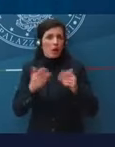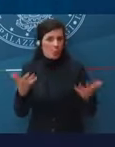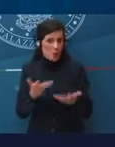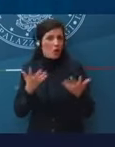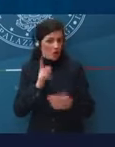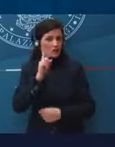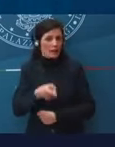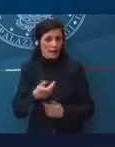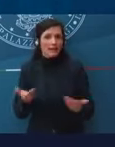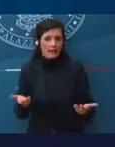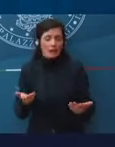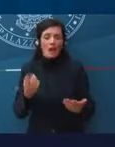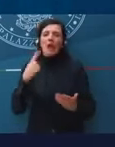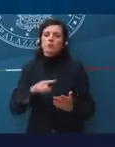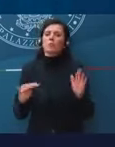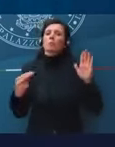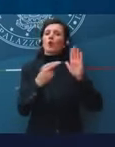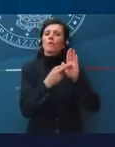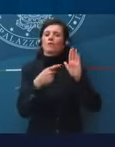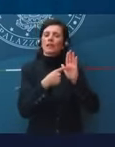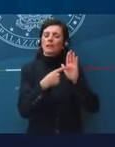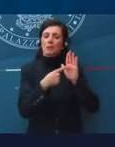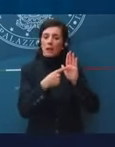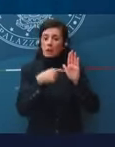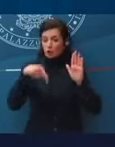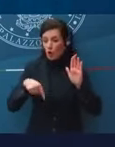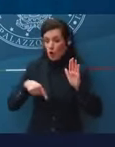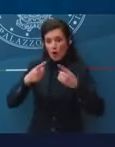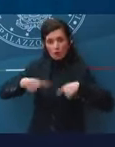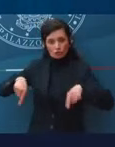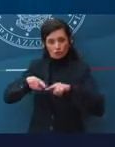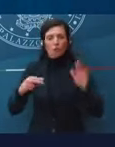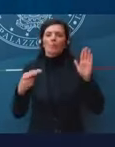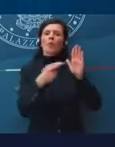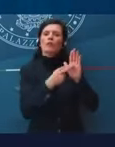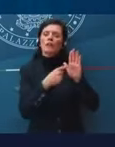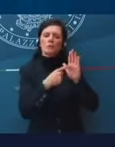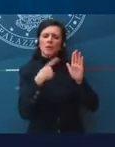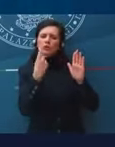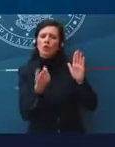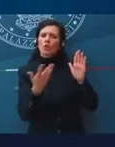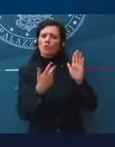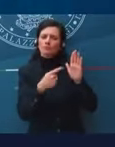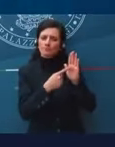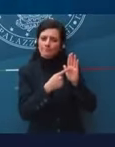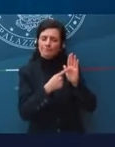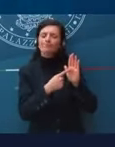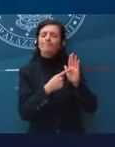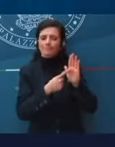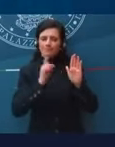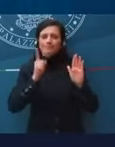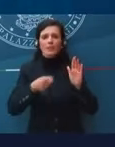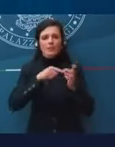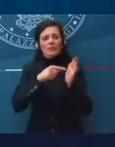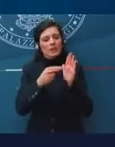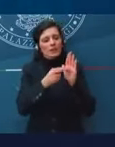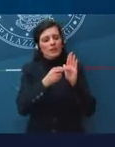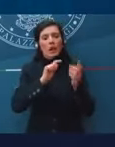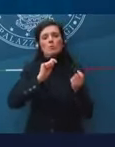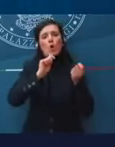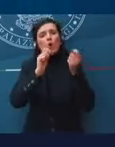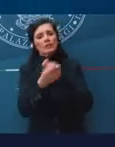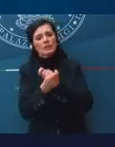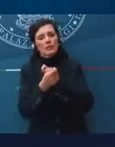questo nel provvedimento di oggi c'è una parte che dice che bisognerà fare una modifica delle